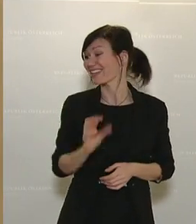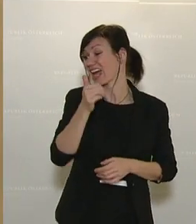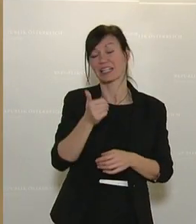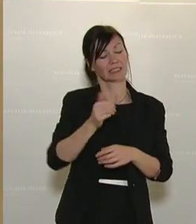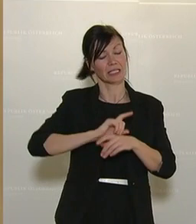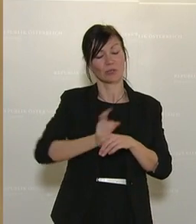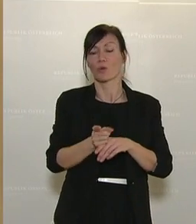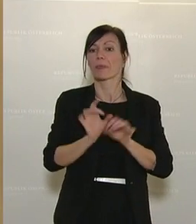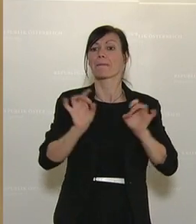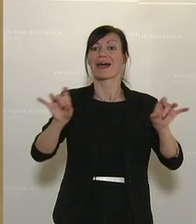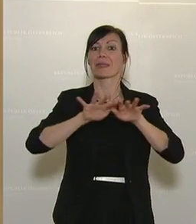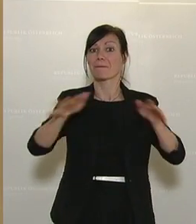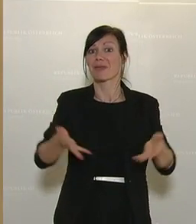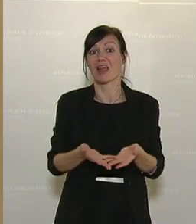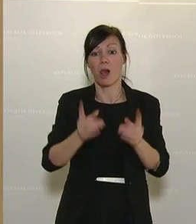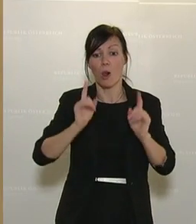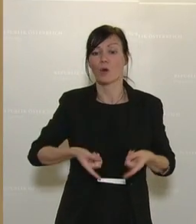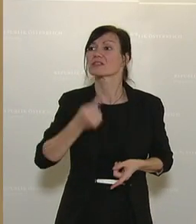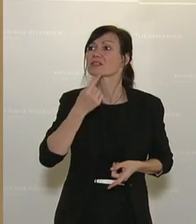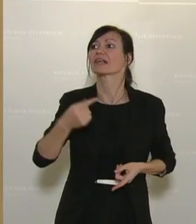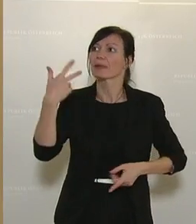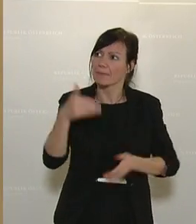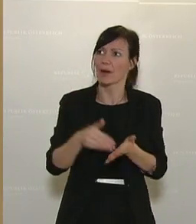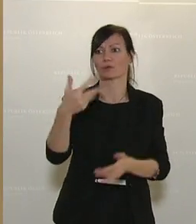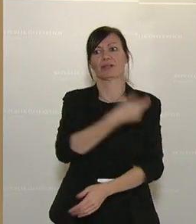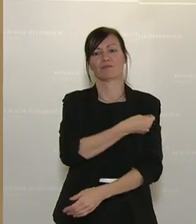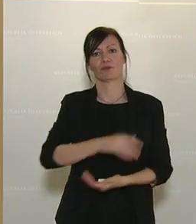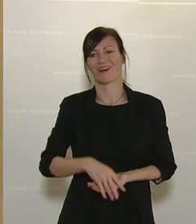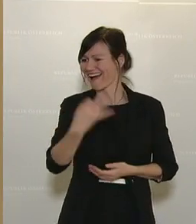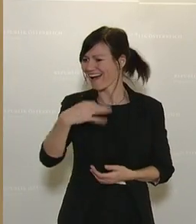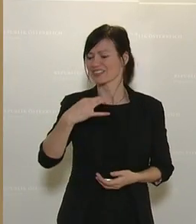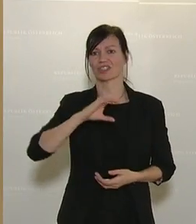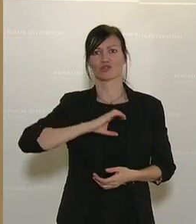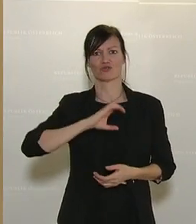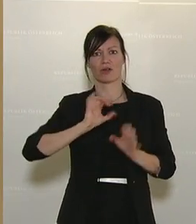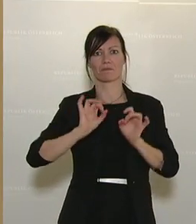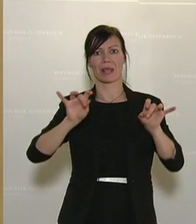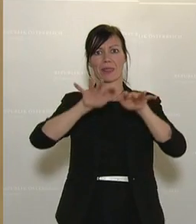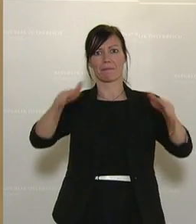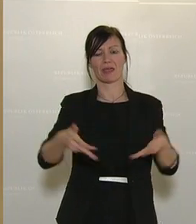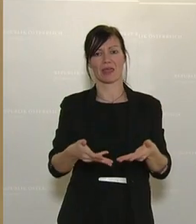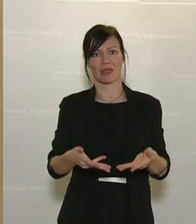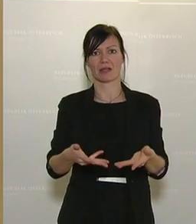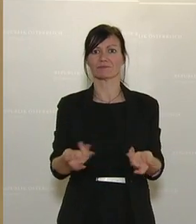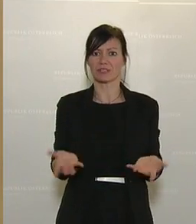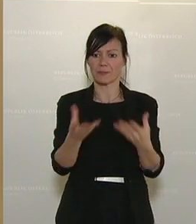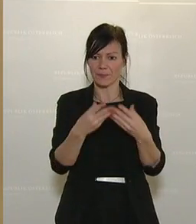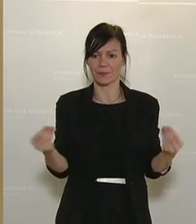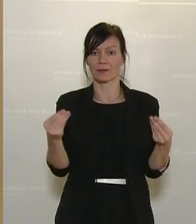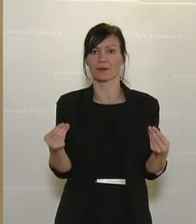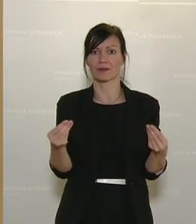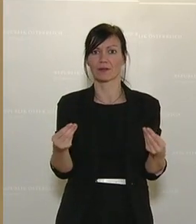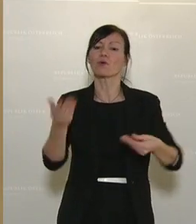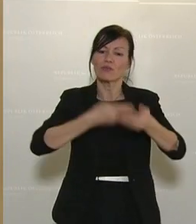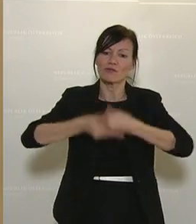Pandemie, die Impfung ist die große Chance, die Pandemie in den Griff zu bekommen. Und dann können wir auch optimistisch wieder in die Zukunft gehen. Dann wird